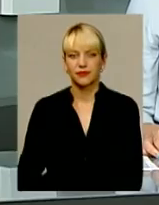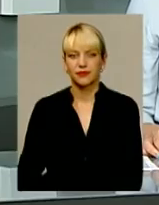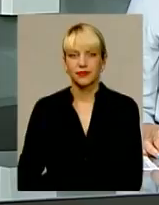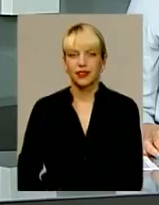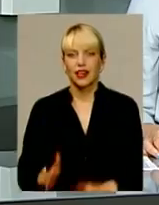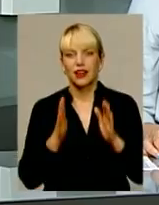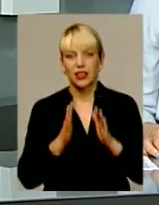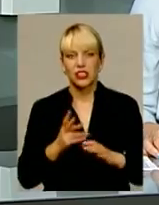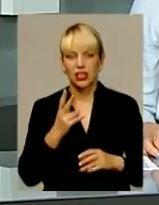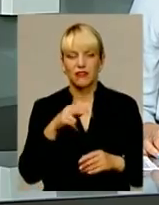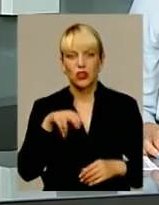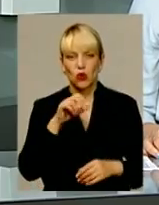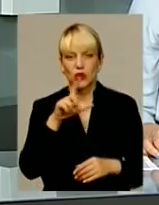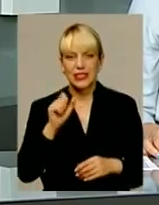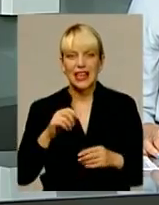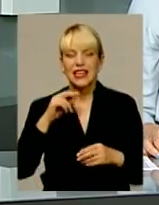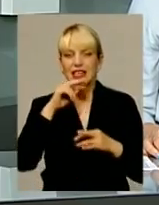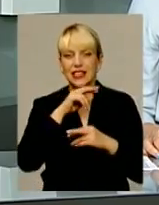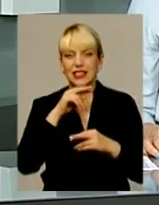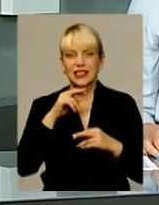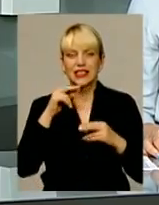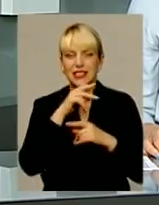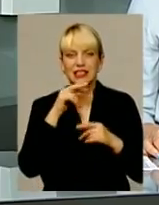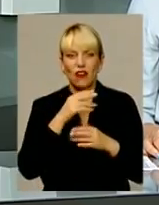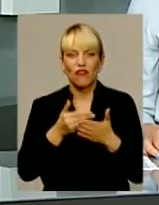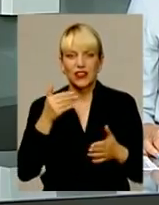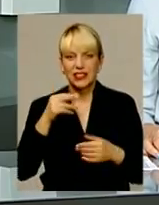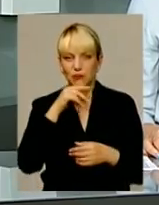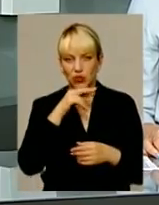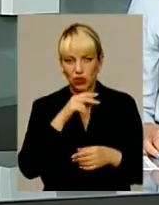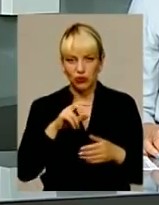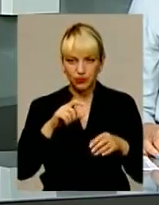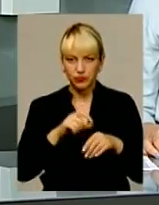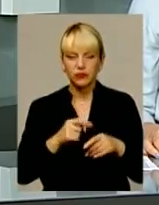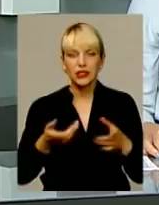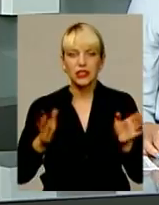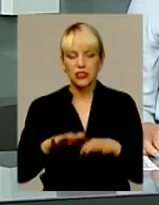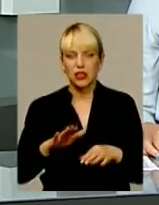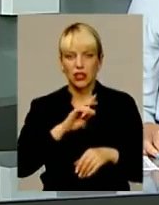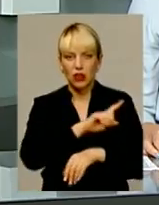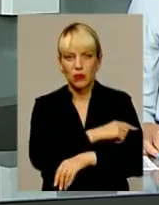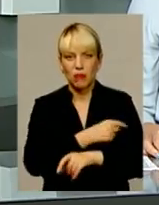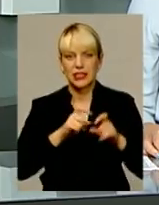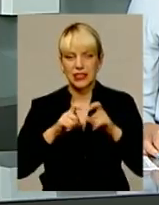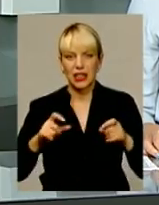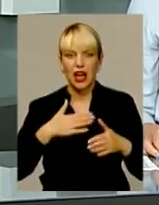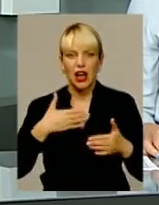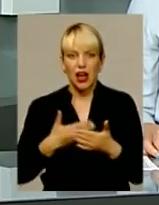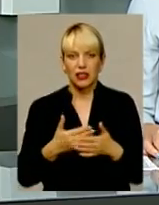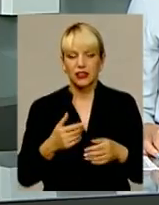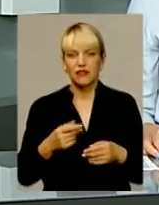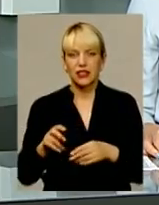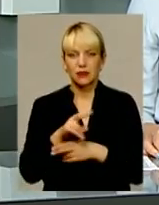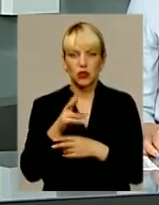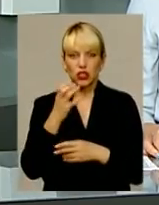Лише дві дози сировитки від зміїної отрути залишилося у медзакладах Хмельничини. Тоді як активність плазунів ще на